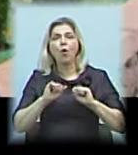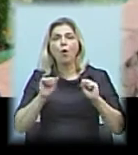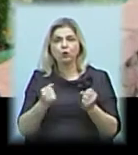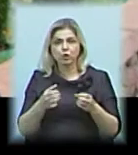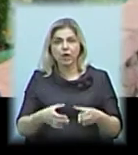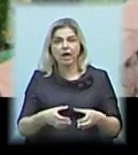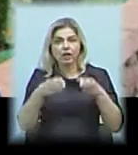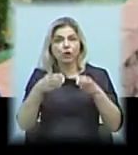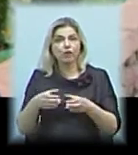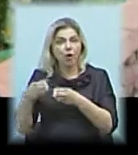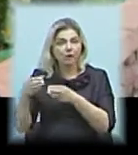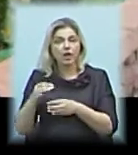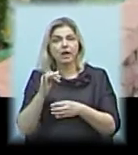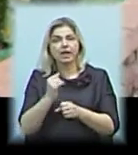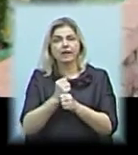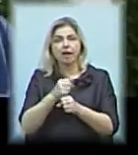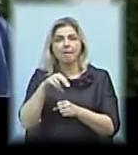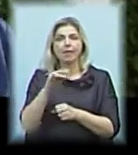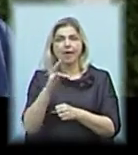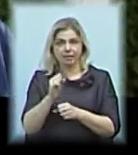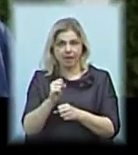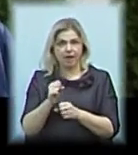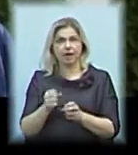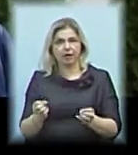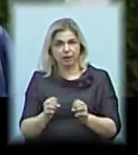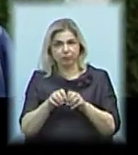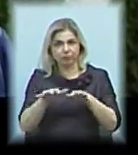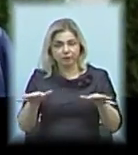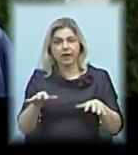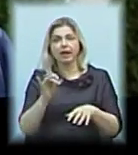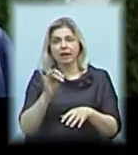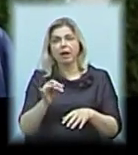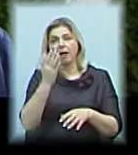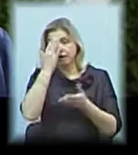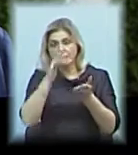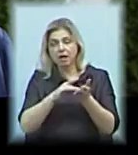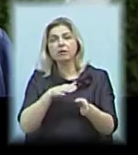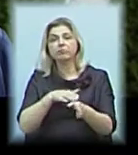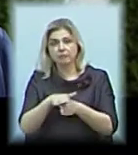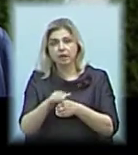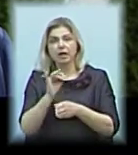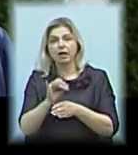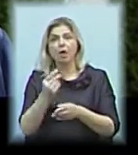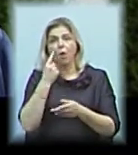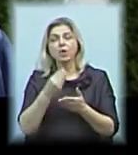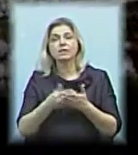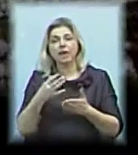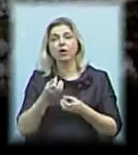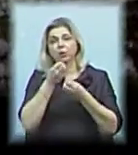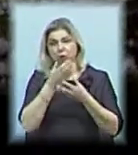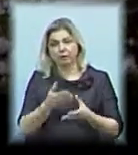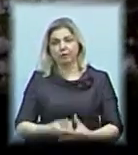резервуарів, проведення пінної атаки. Мета навчань досягнута, загальна оцінка діям особового складу добре.